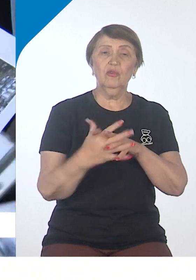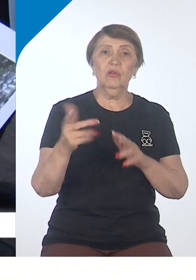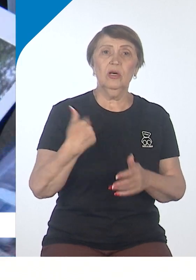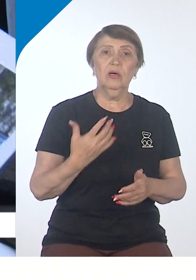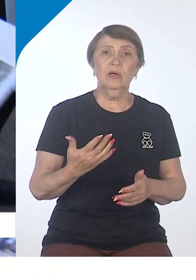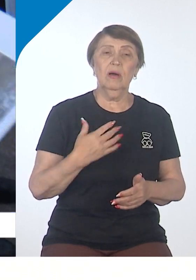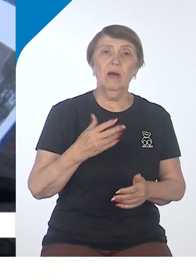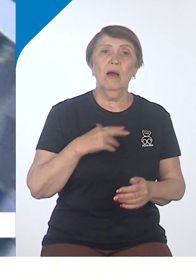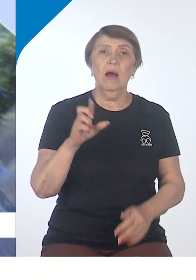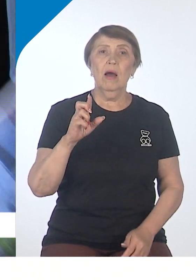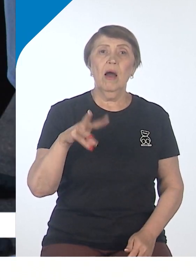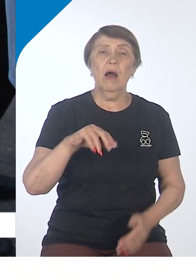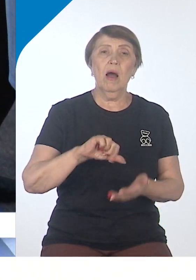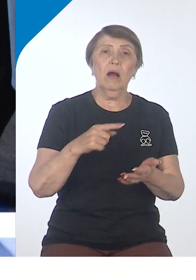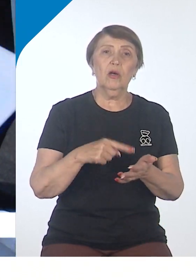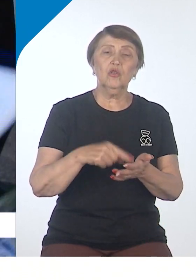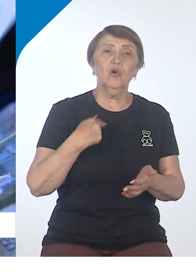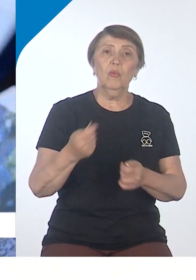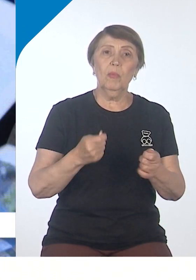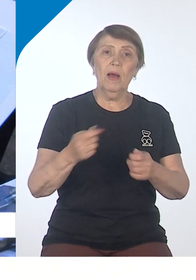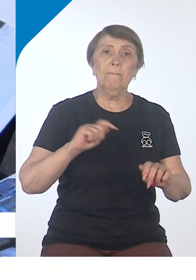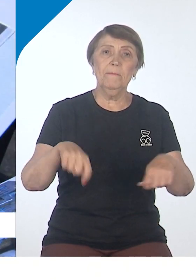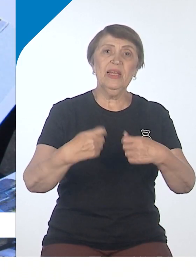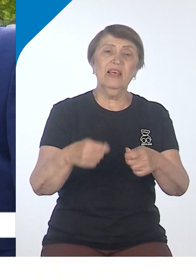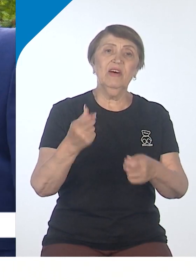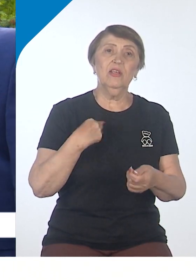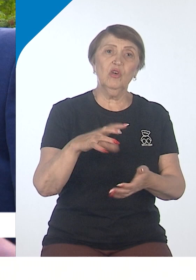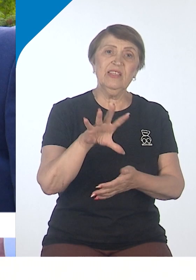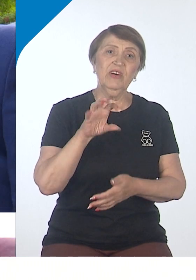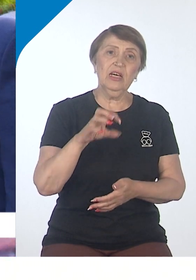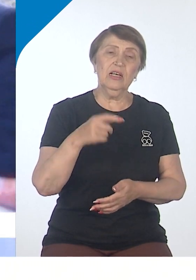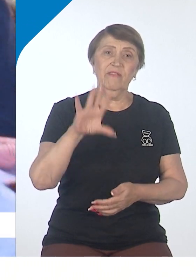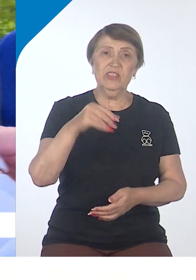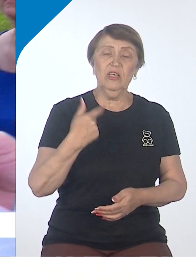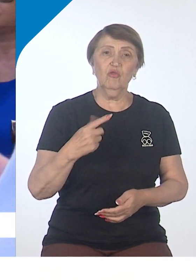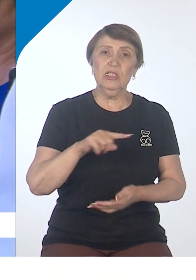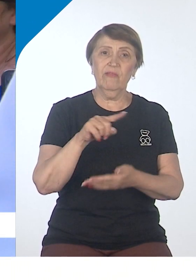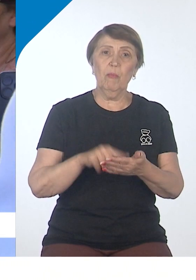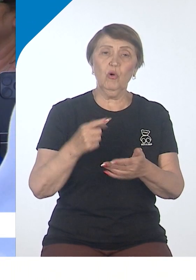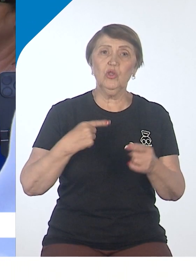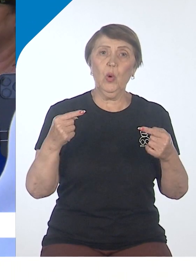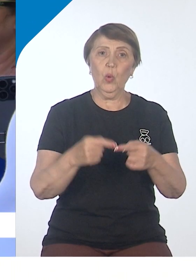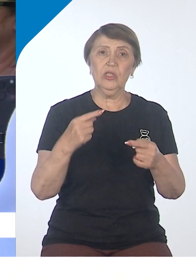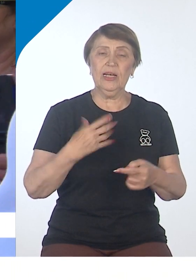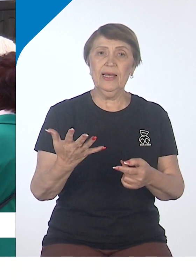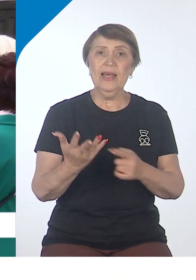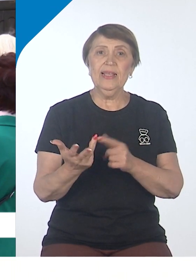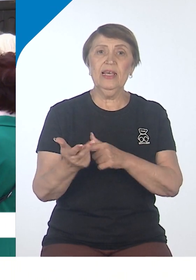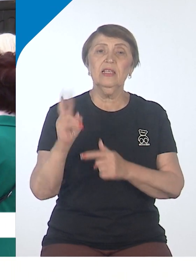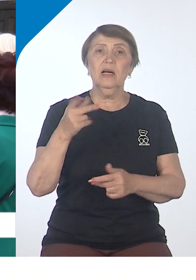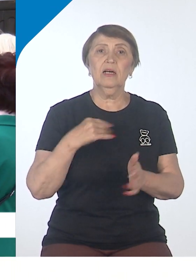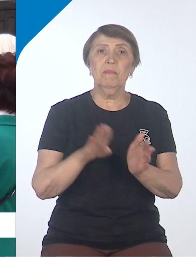передавали фотографии и копии ответов из районного комитета. Все вопросы острые, отметил Сергей Кравчук. Некоторые, как, например,